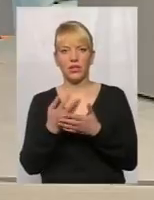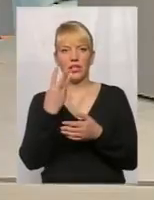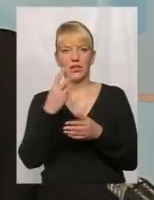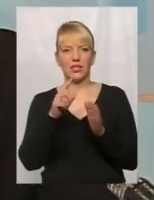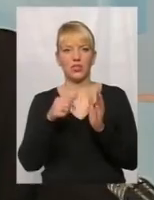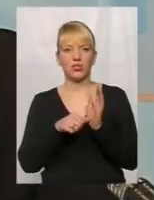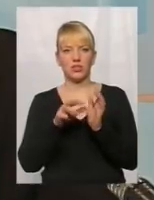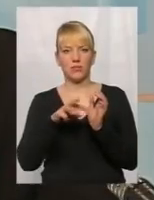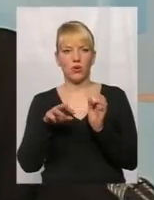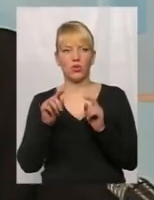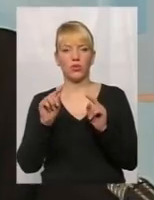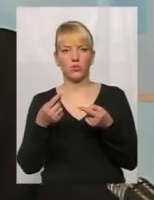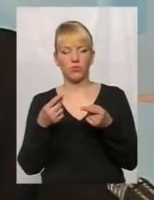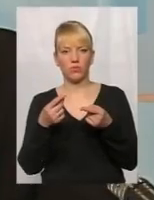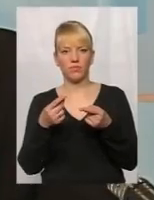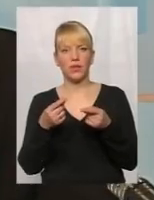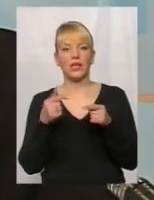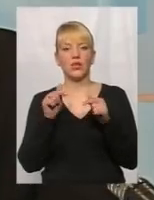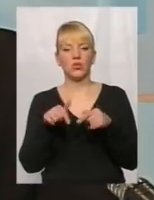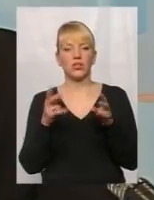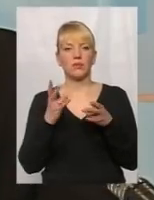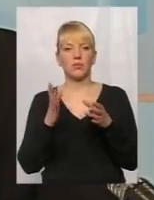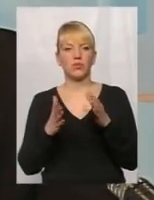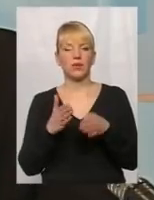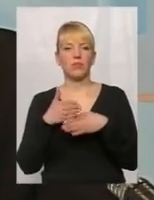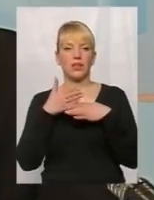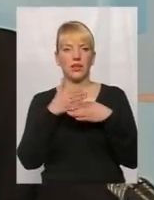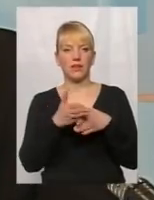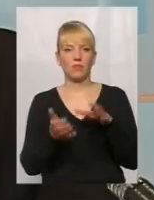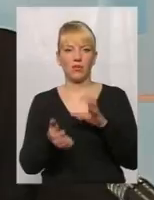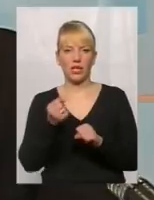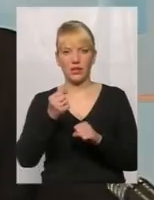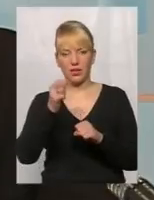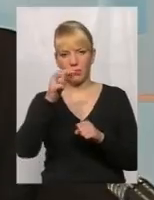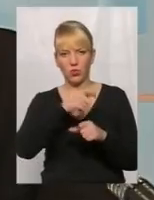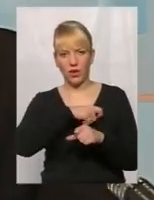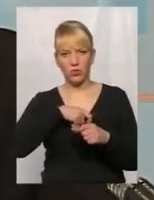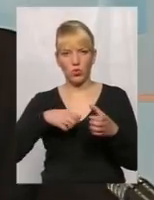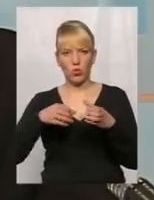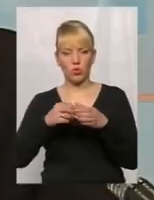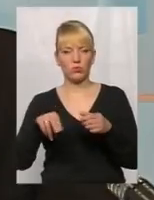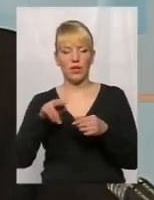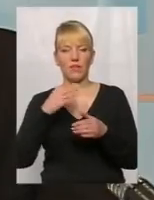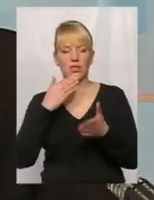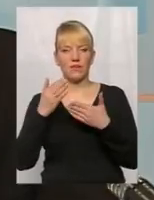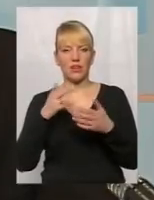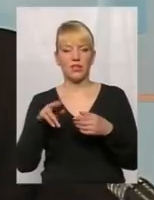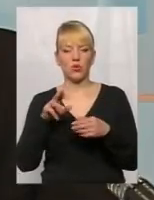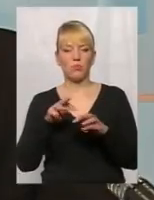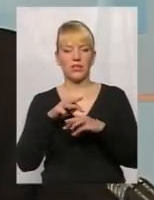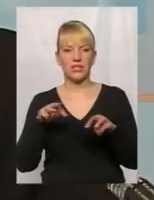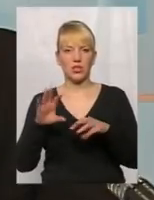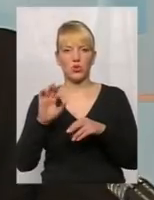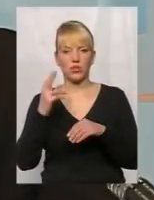мільйонів. Тому тут потрібна буде підтримка депутатського корпусу відносно до звернення до міністра